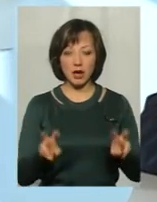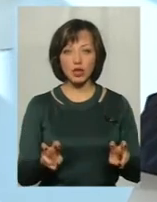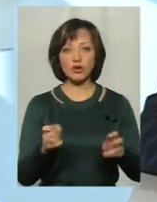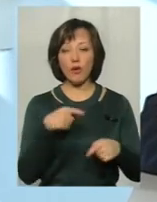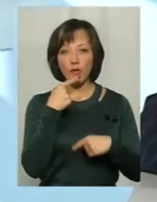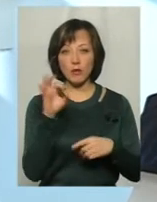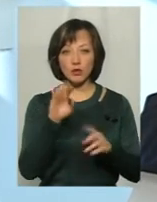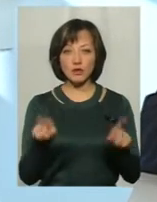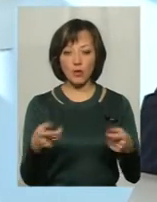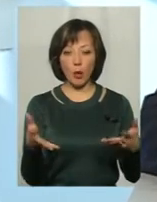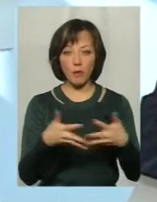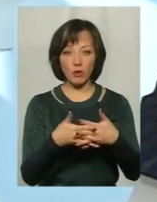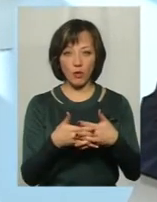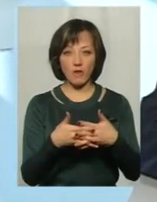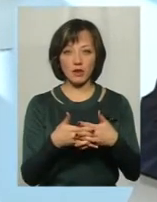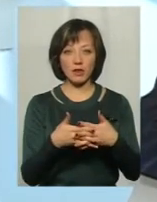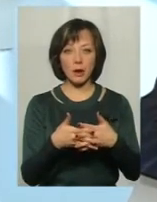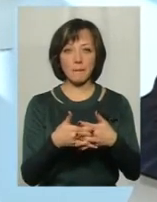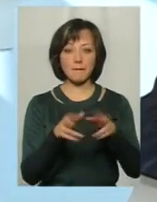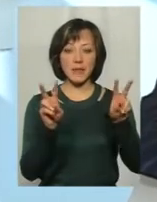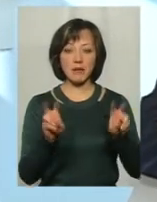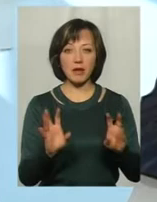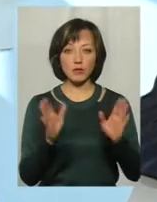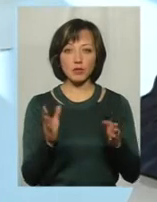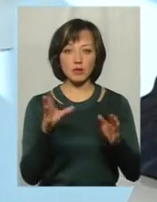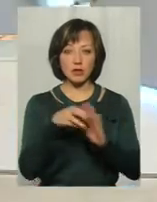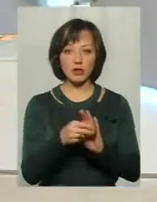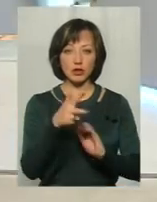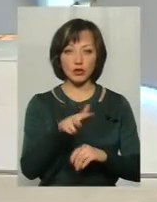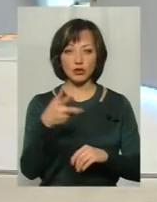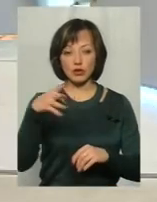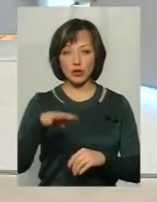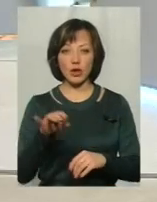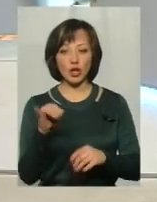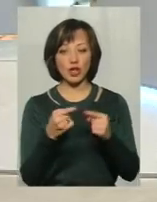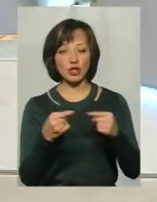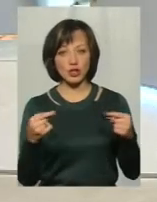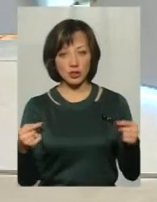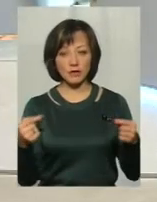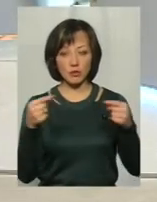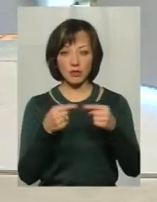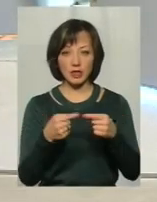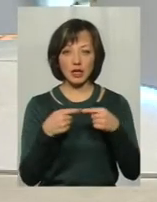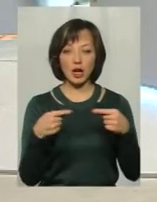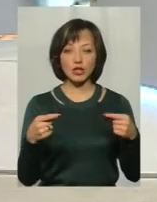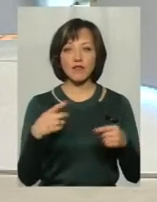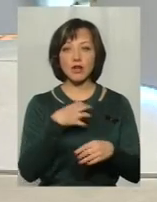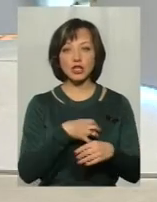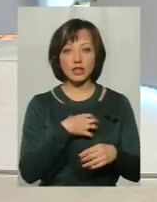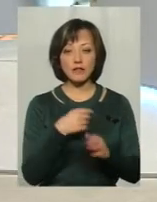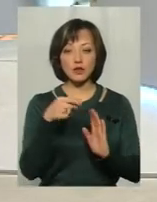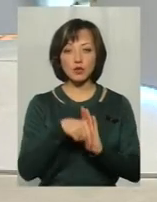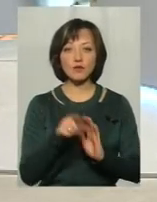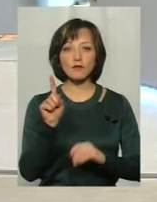створення комбінованих таких предметів, які будуть складатися з трьох-чотирьох. Ну, і інші, відповідно, речі. Важливо,